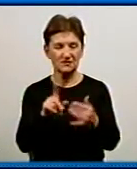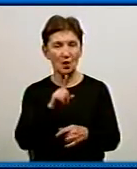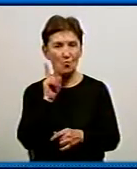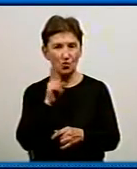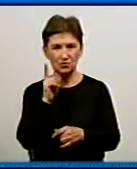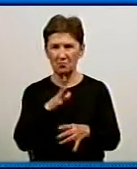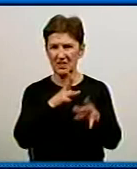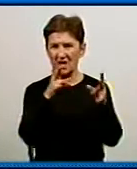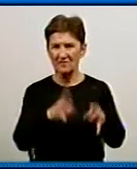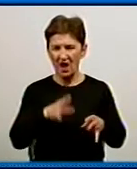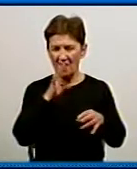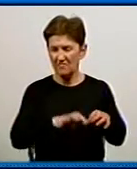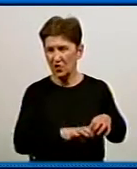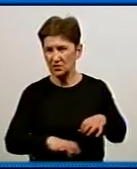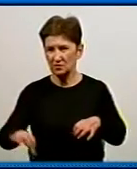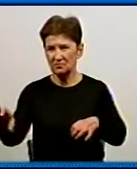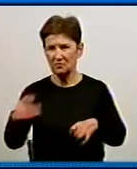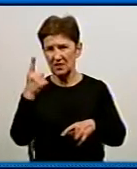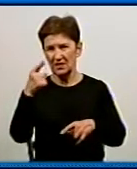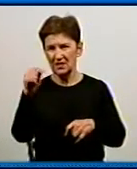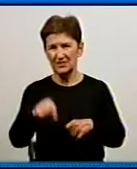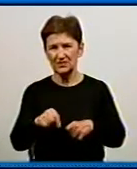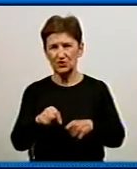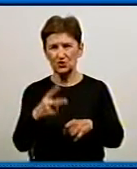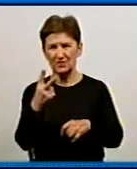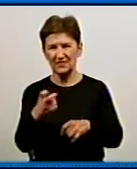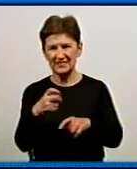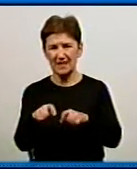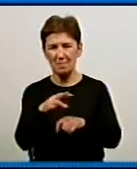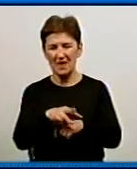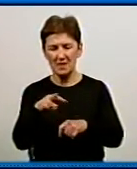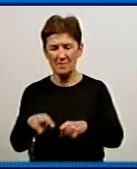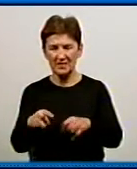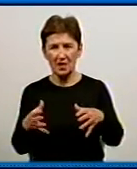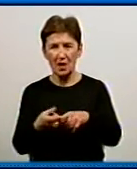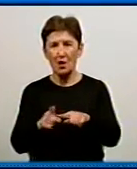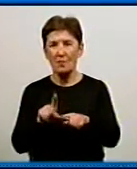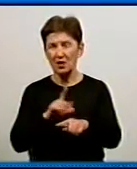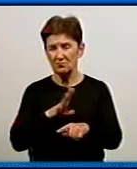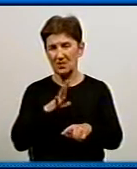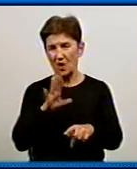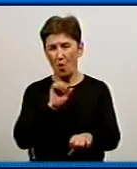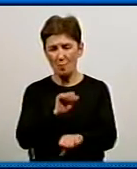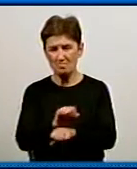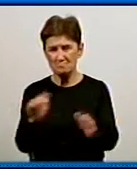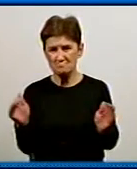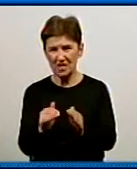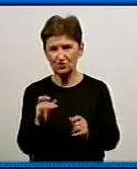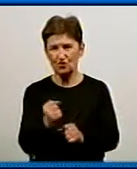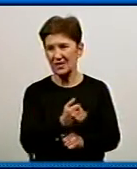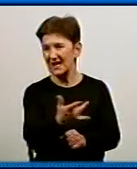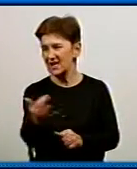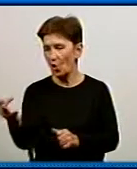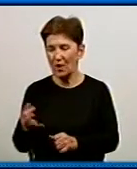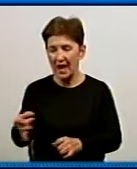сталася аварія на водогоні діаметром 1200 мм. В зв'язку з цим було тимчасово обмежено централізоване водопостачання на кількох